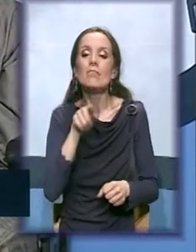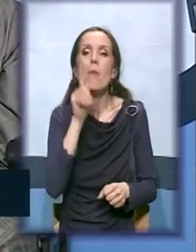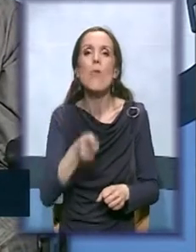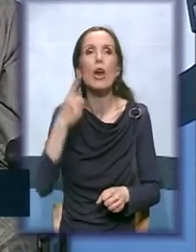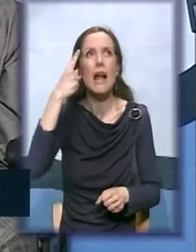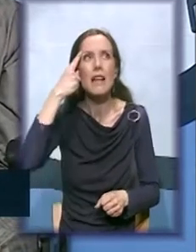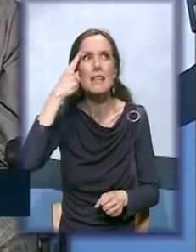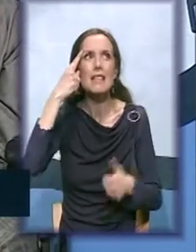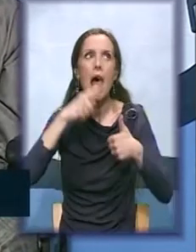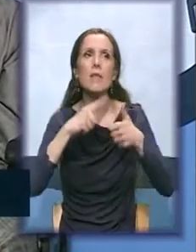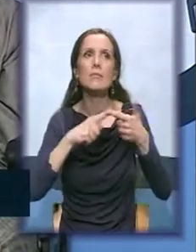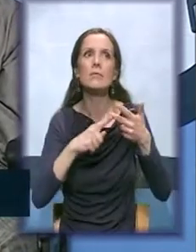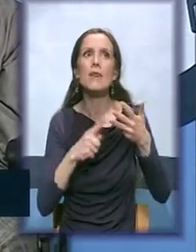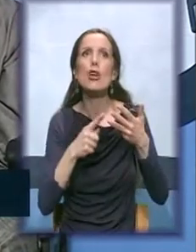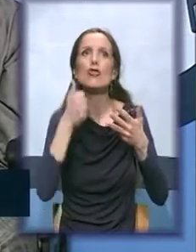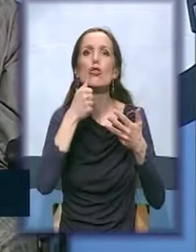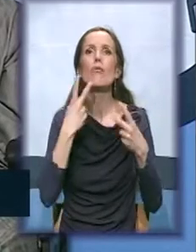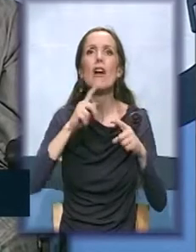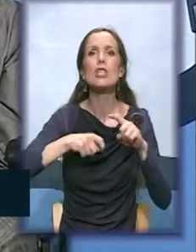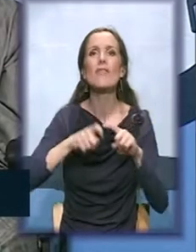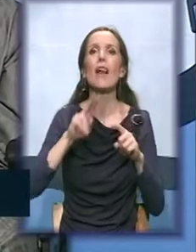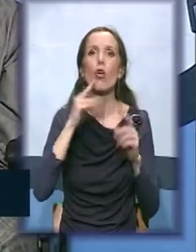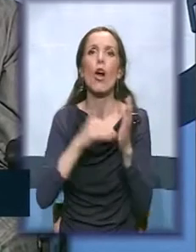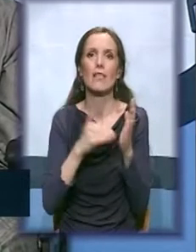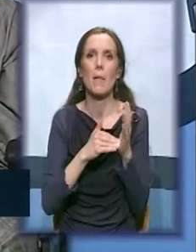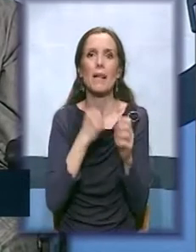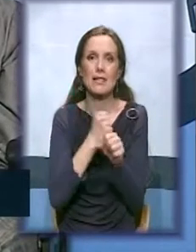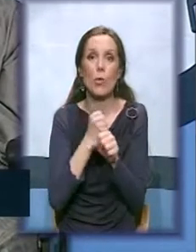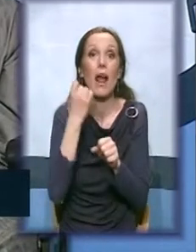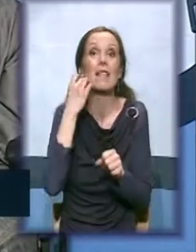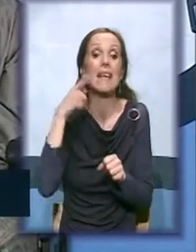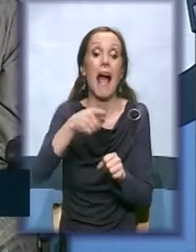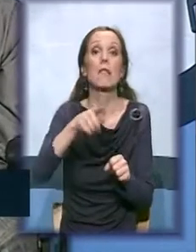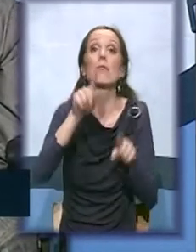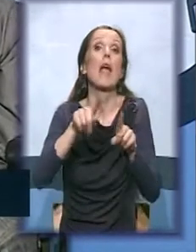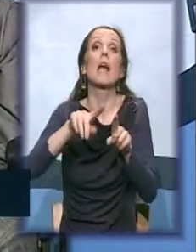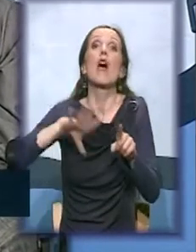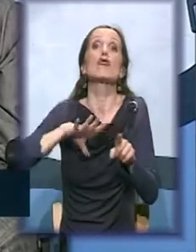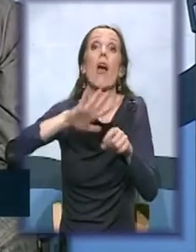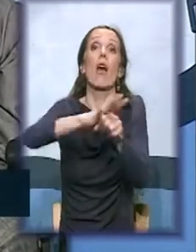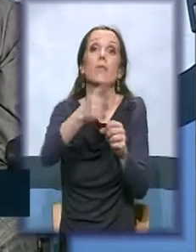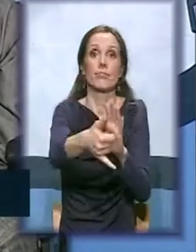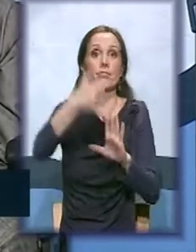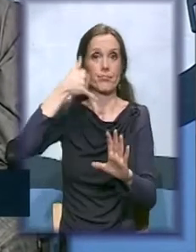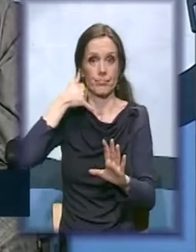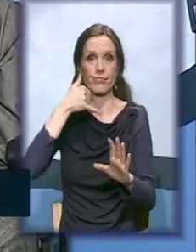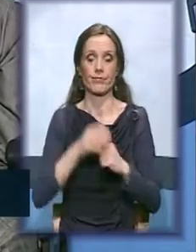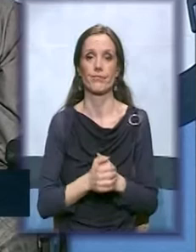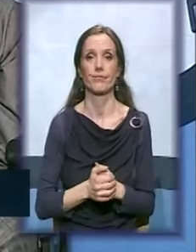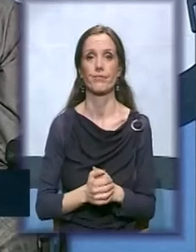relevantne kada se žena javlja. I na koji način sa njom treba da priča, naravno.